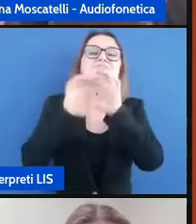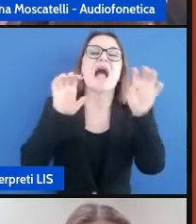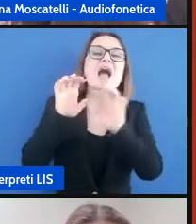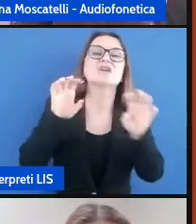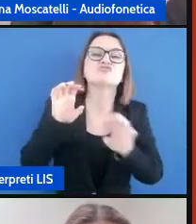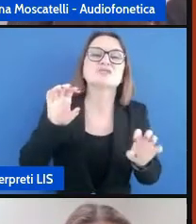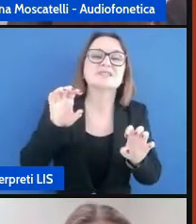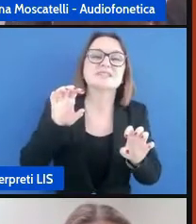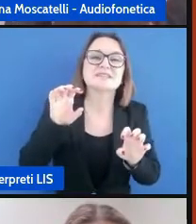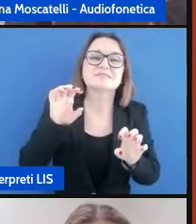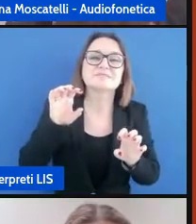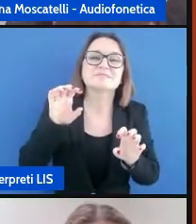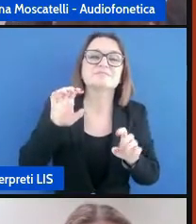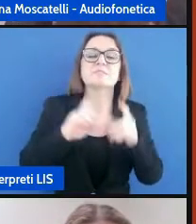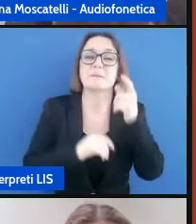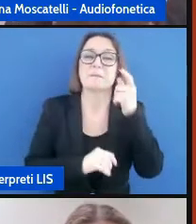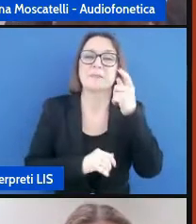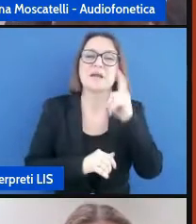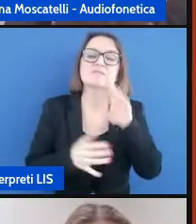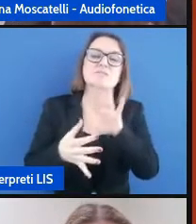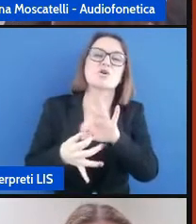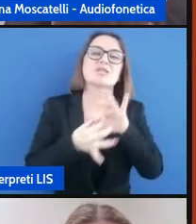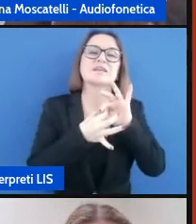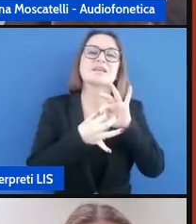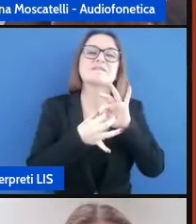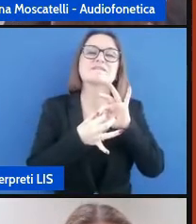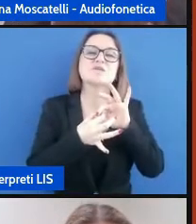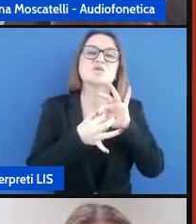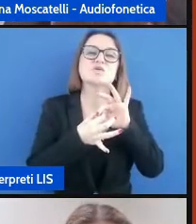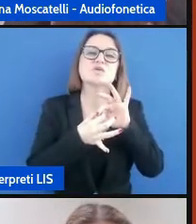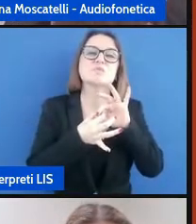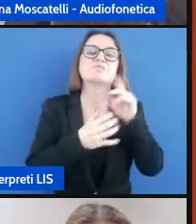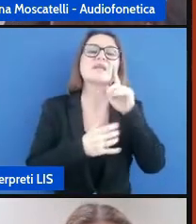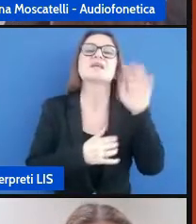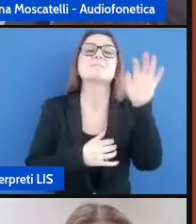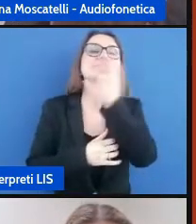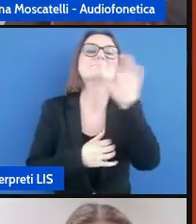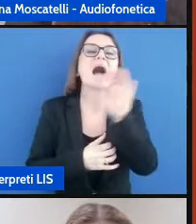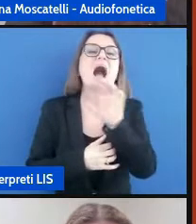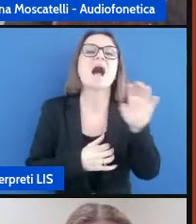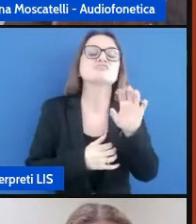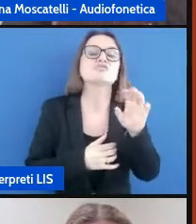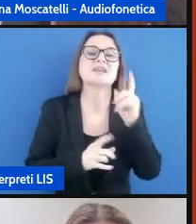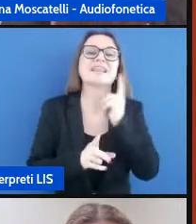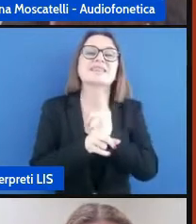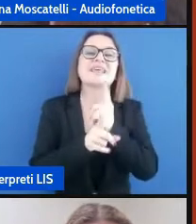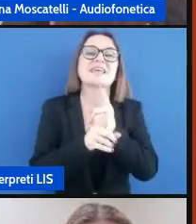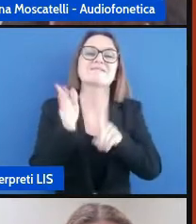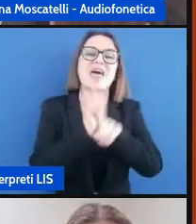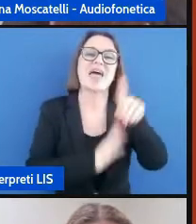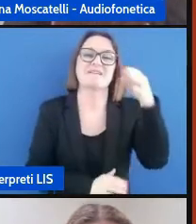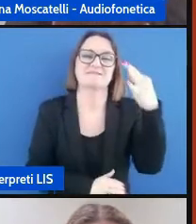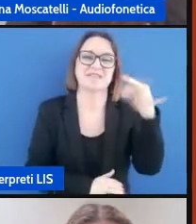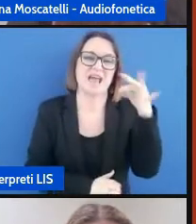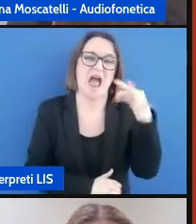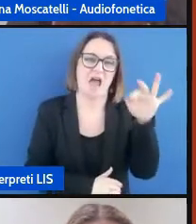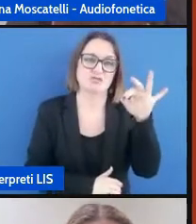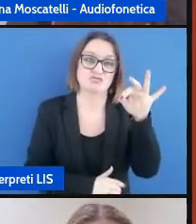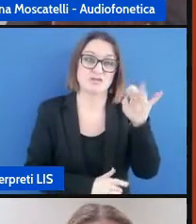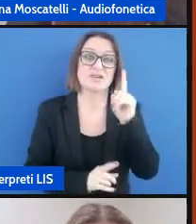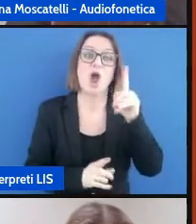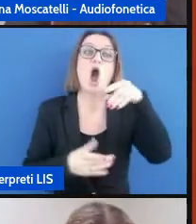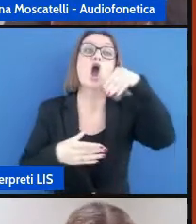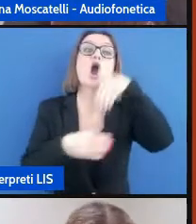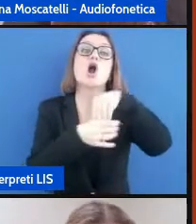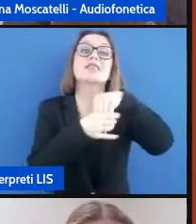appunto per il discorso di immagini che siano efficaci al contenuto che noi